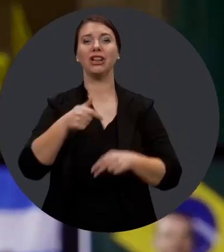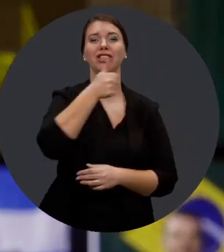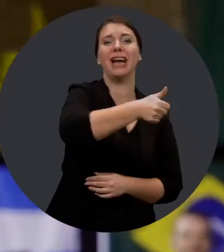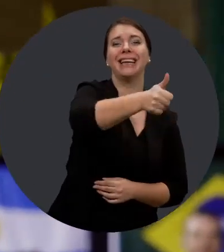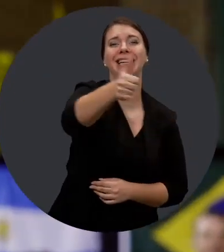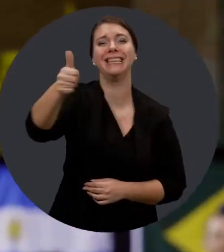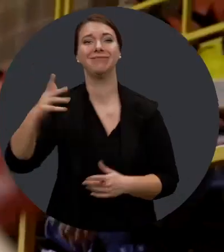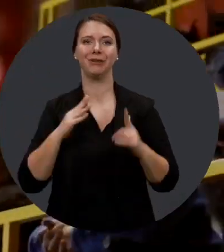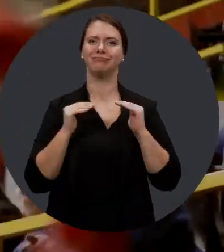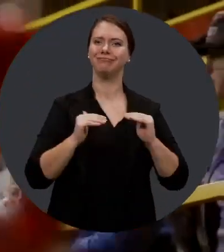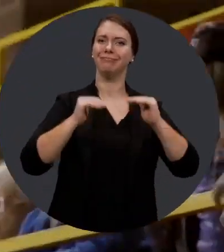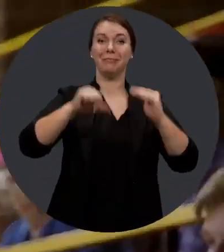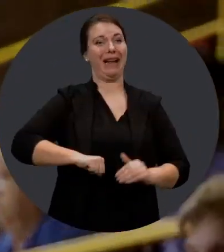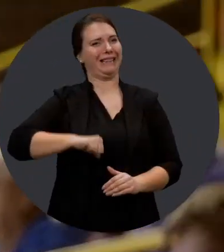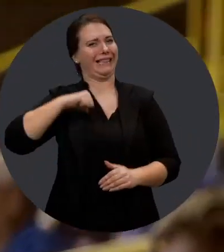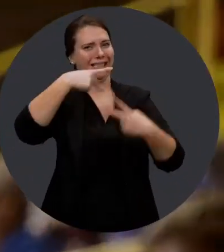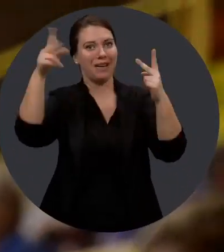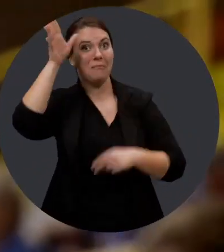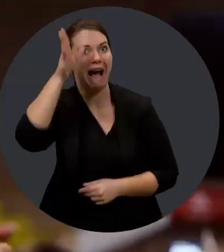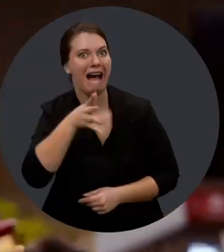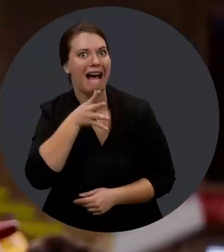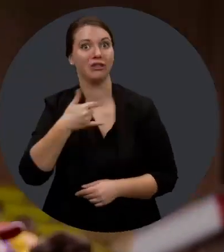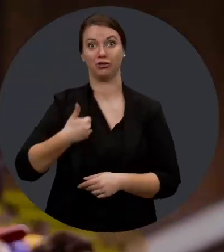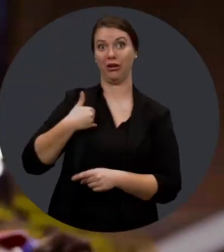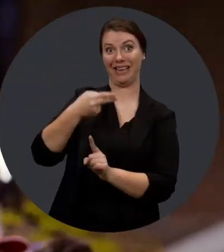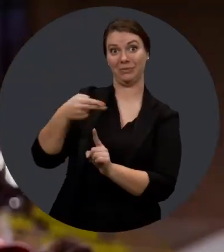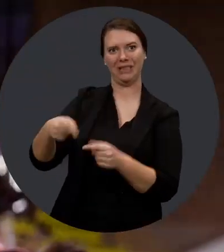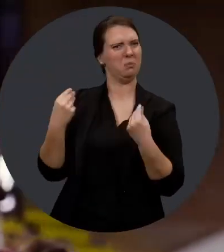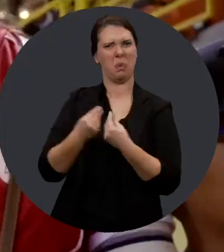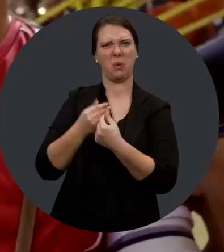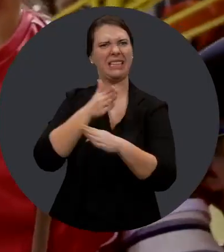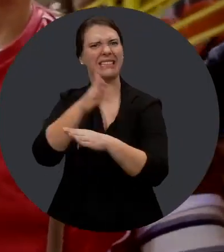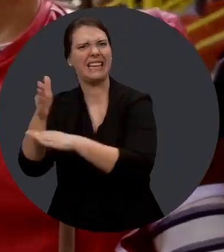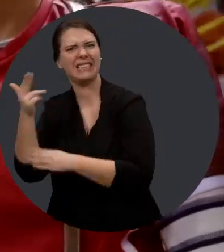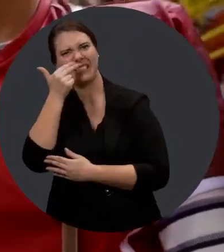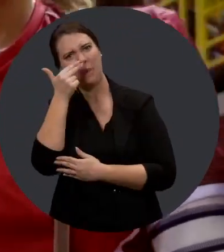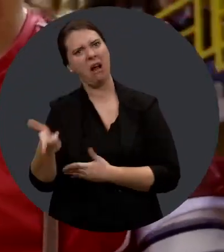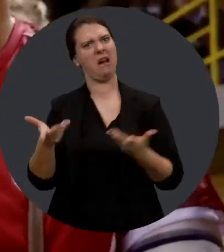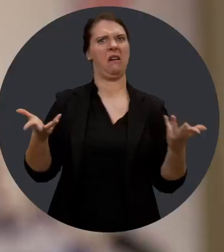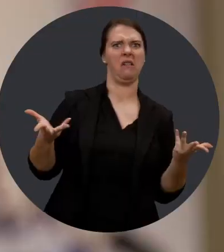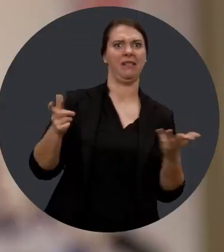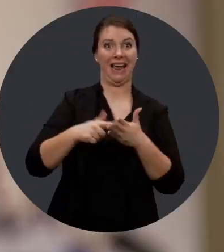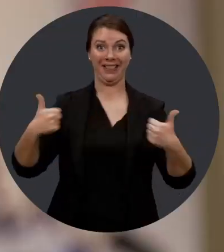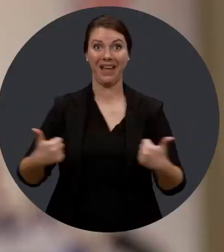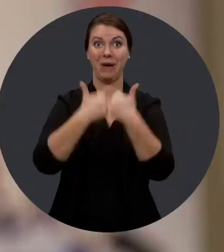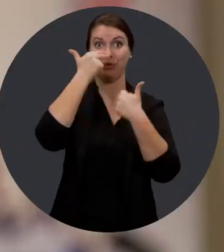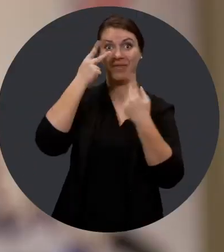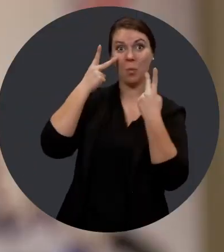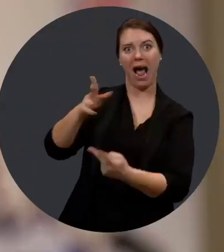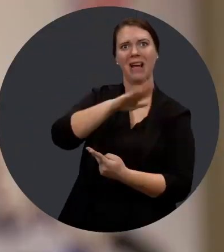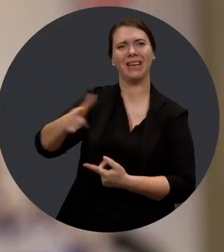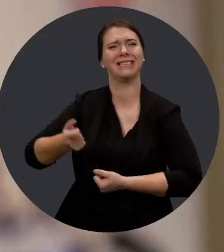individuel, c'est d'avoir créé de la fierté chez les parents. Les jeunes handicapés n'ont pas beaucoup accès au sport. Quand on fait des vies